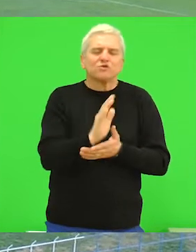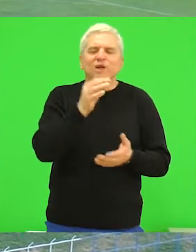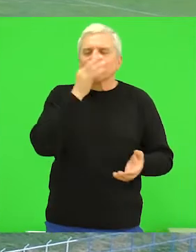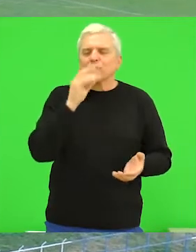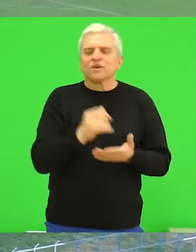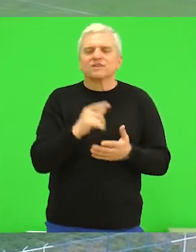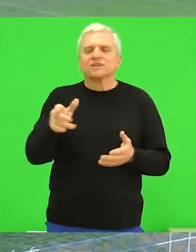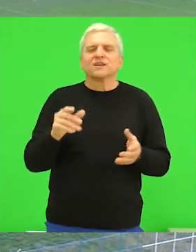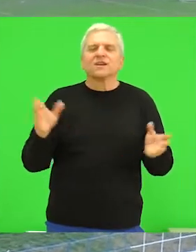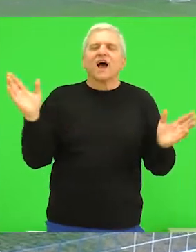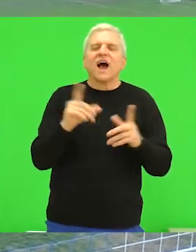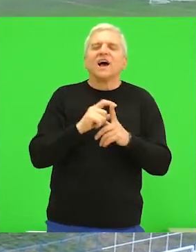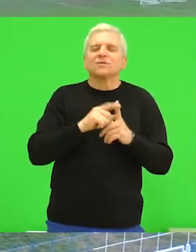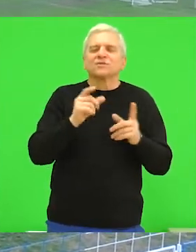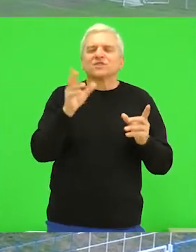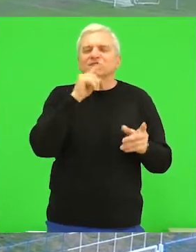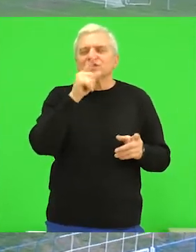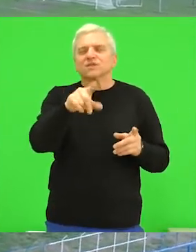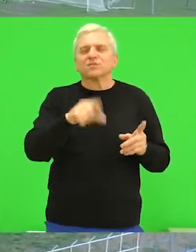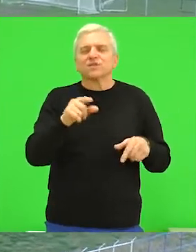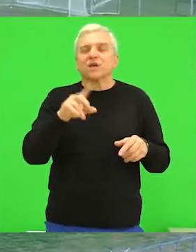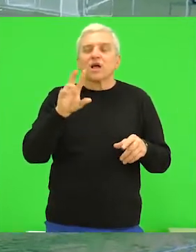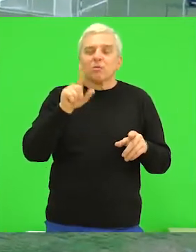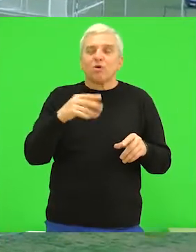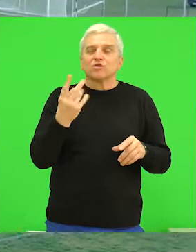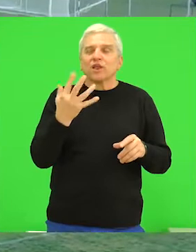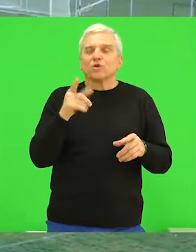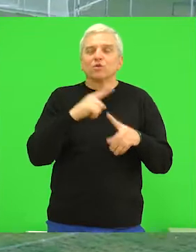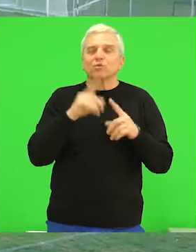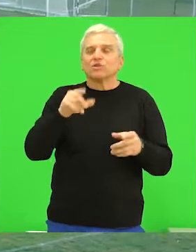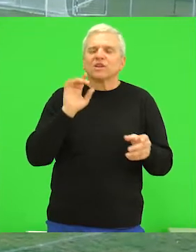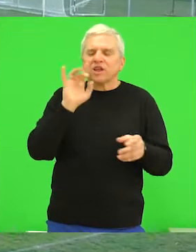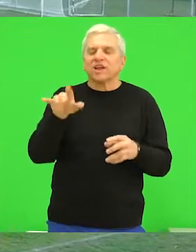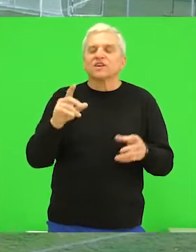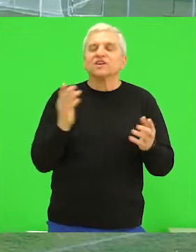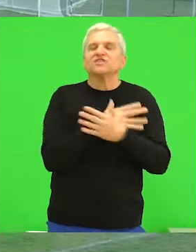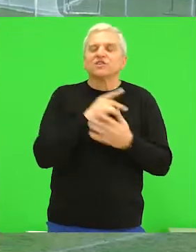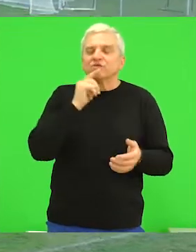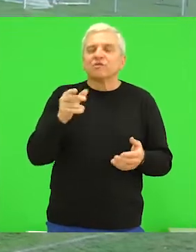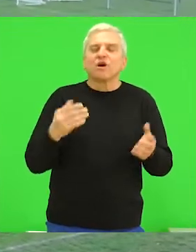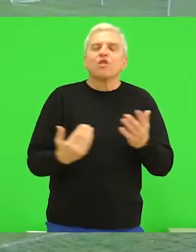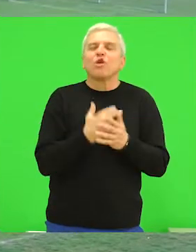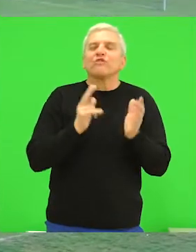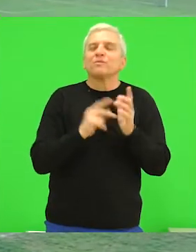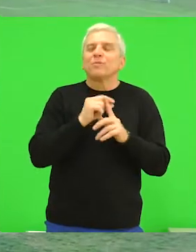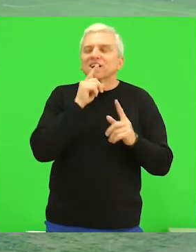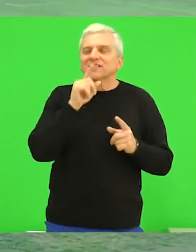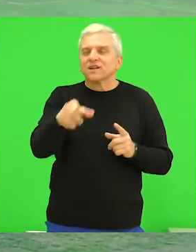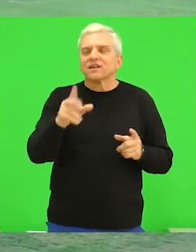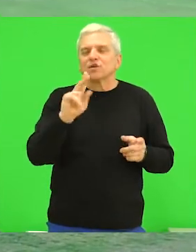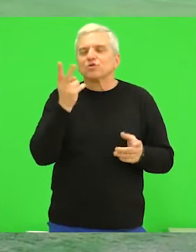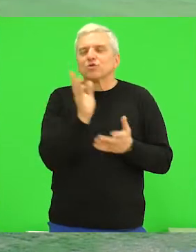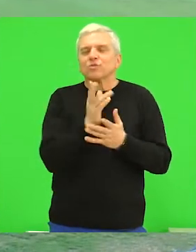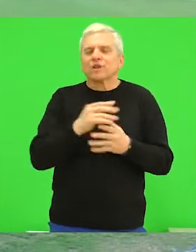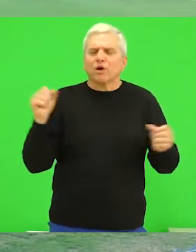realizuju, dok su desetkovani pazarci također mogli u nekoliko navrata da zatresu mražu Živkova. Novi pazar, iako se igrače manje u